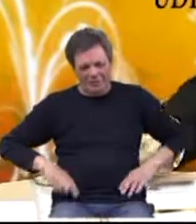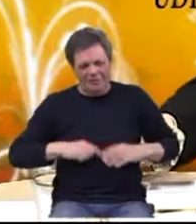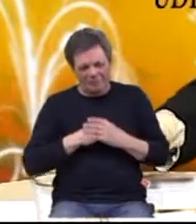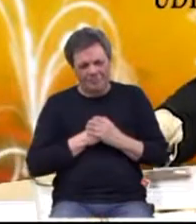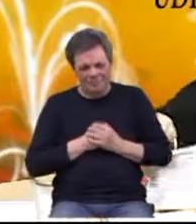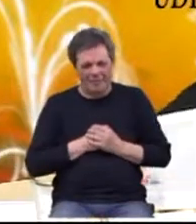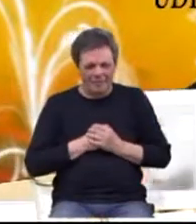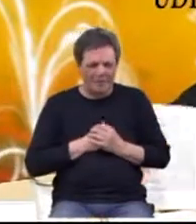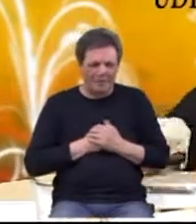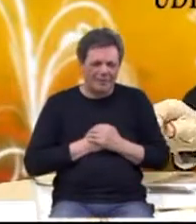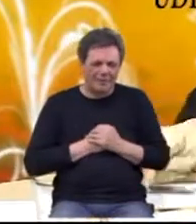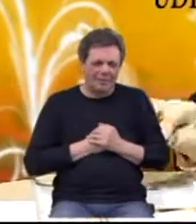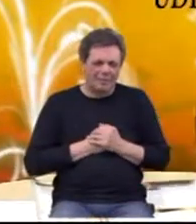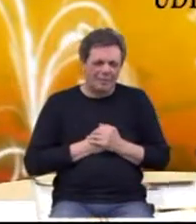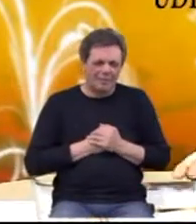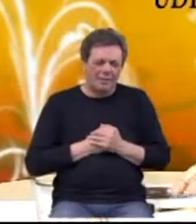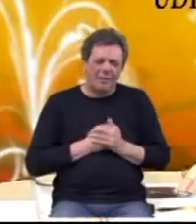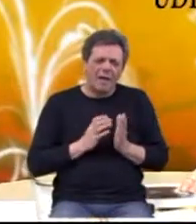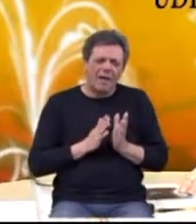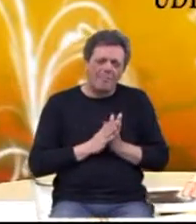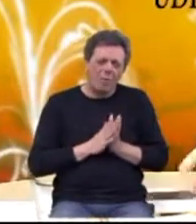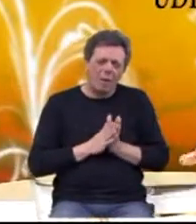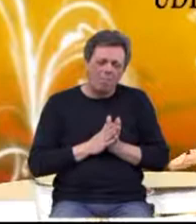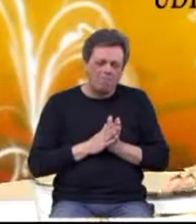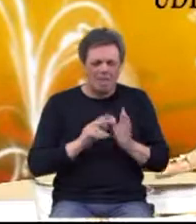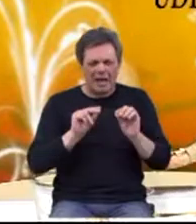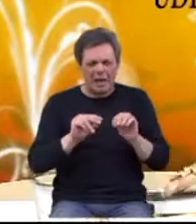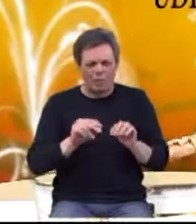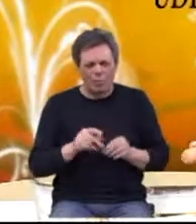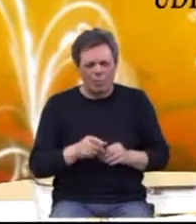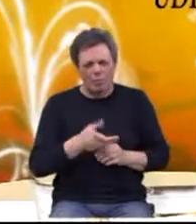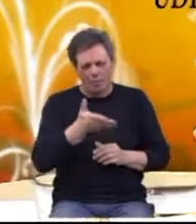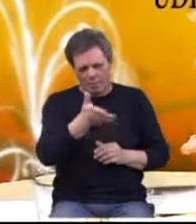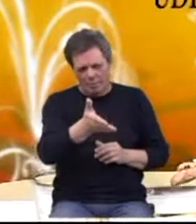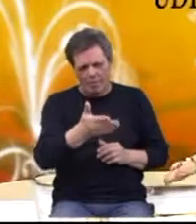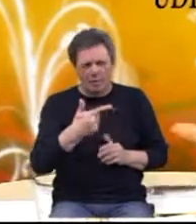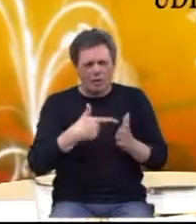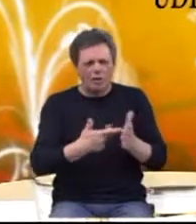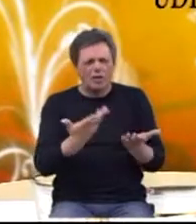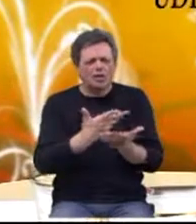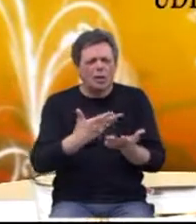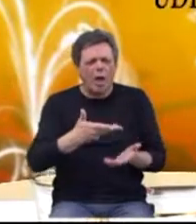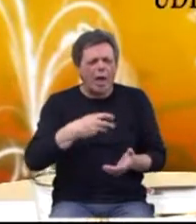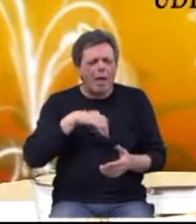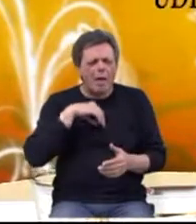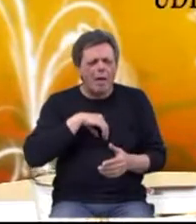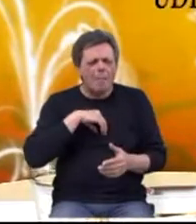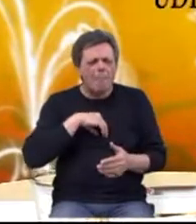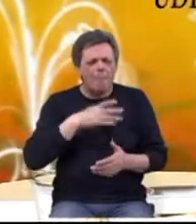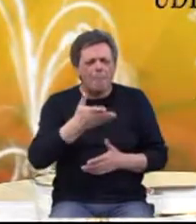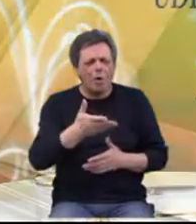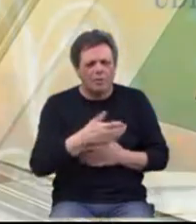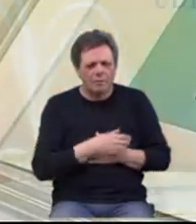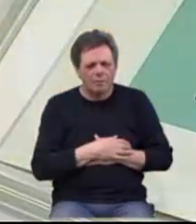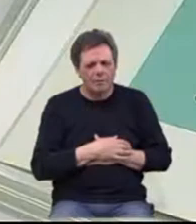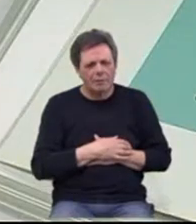bilo bi ono kao sa onim kompjuterom. I još molim ovdje režisera da nam pusti koja je motivacija, zapravo što je ovaj našao, je li to žena ili muškarac,